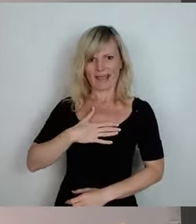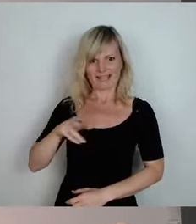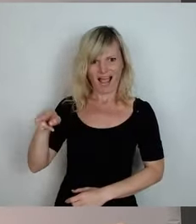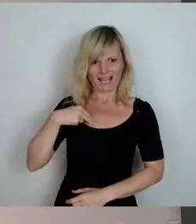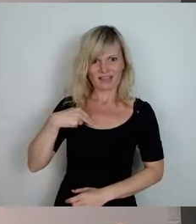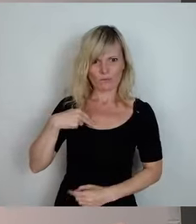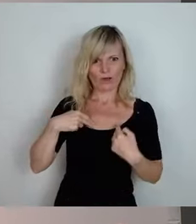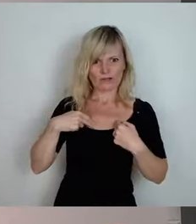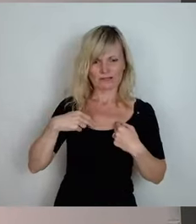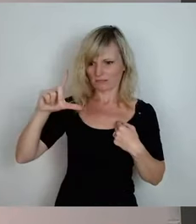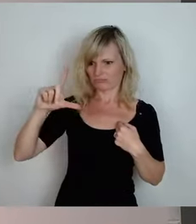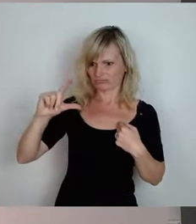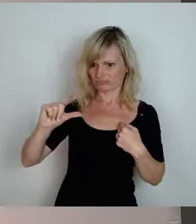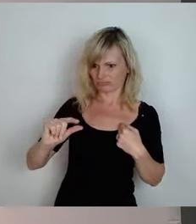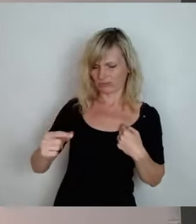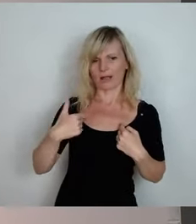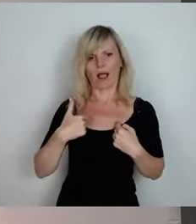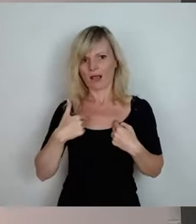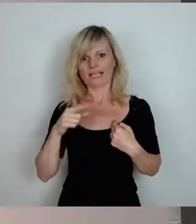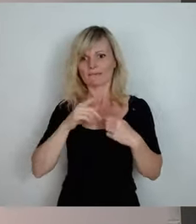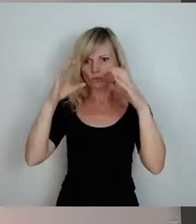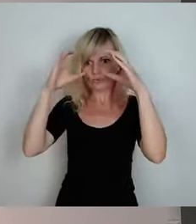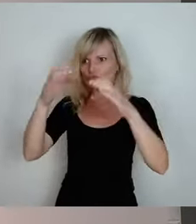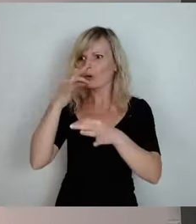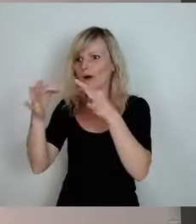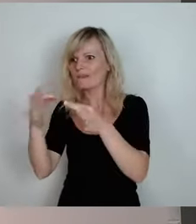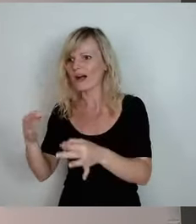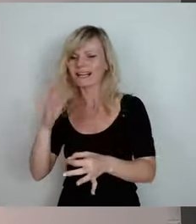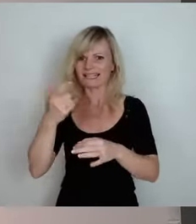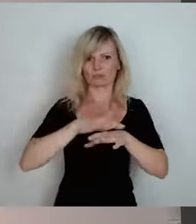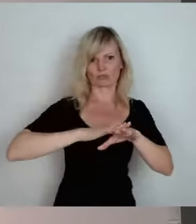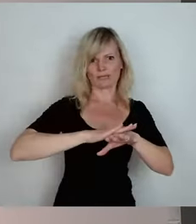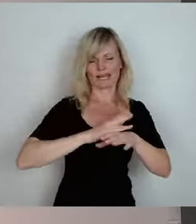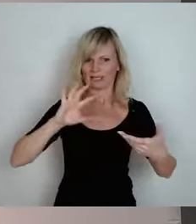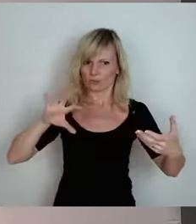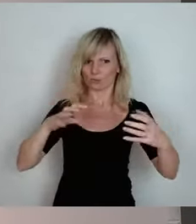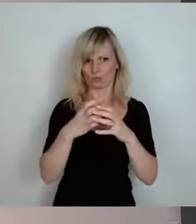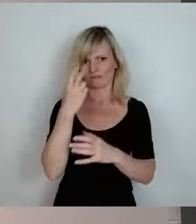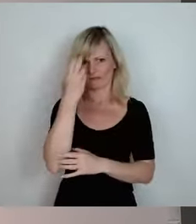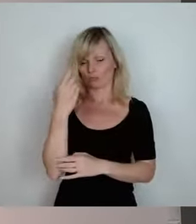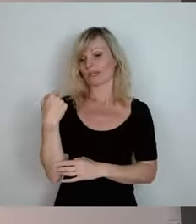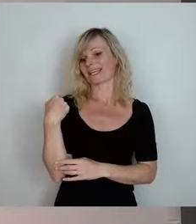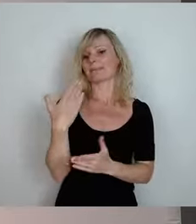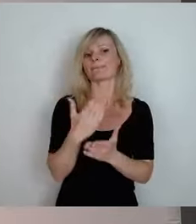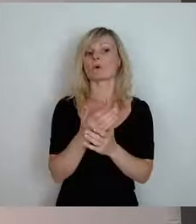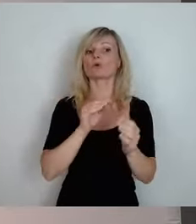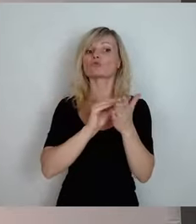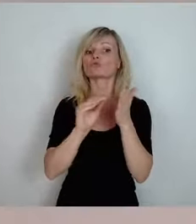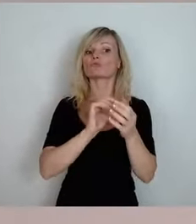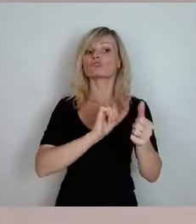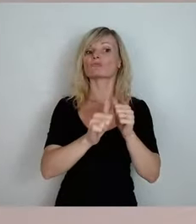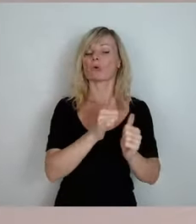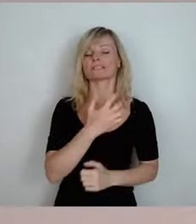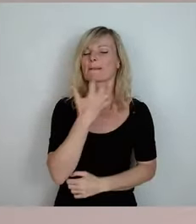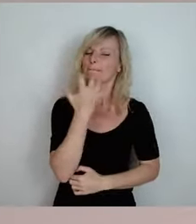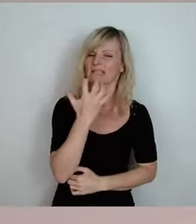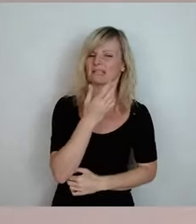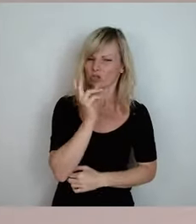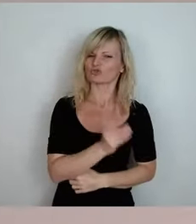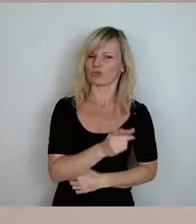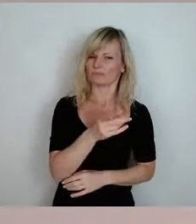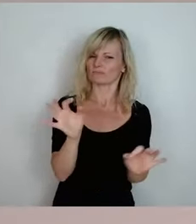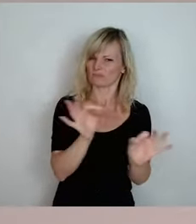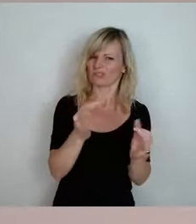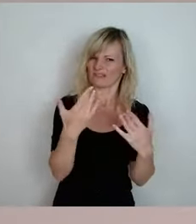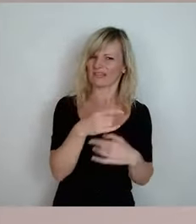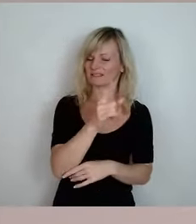Das tut mir leid, ich mache es jetzt kurz. Sie haben gesprochen, Schulsport, das ist eine bittere Geschichte gewesen und man kann sie ganz einfach auf den